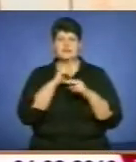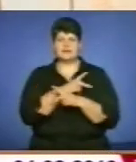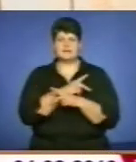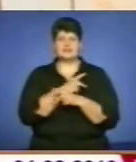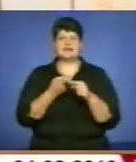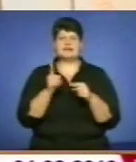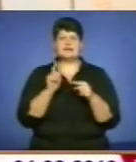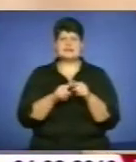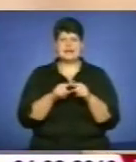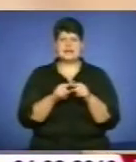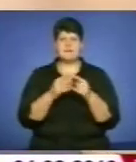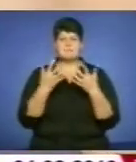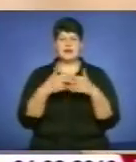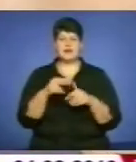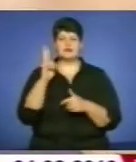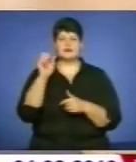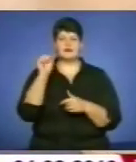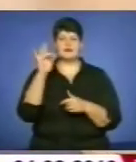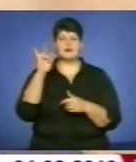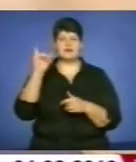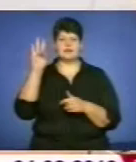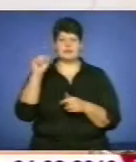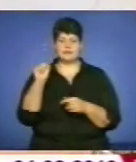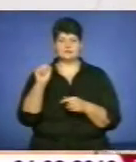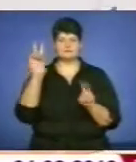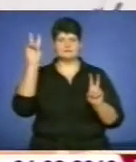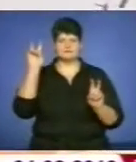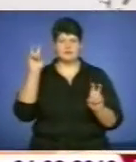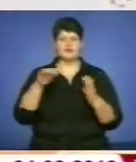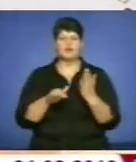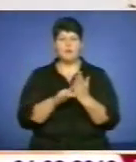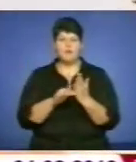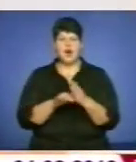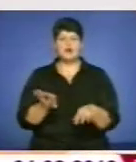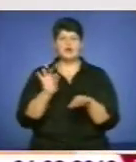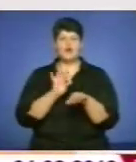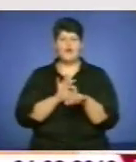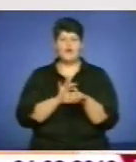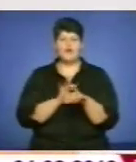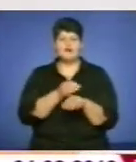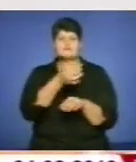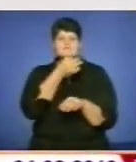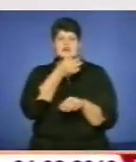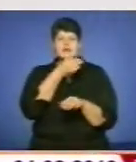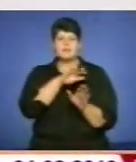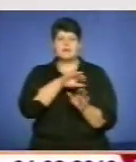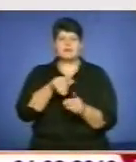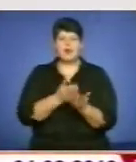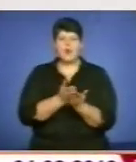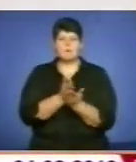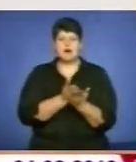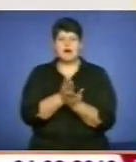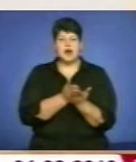апарат «Каріна» допомагає хворим в ранньому післяопераційному періоді,